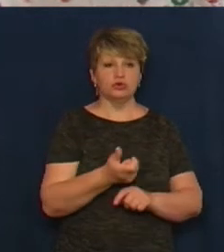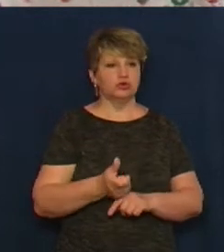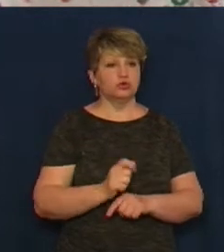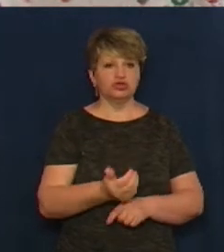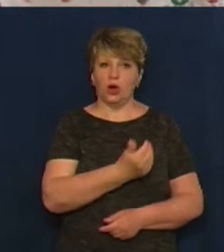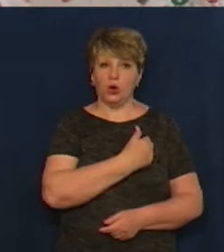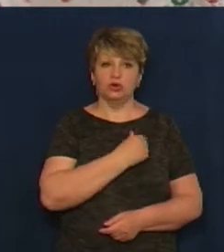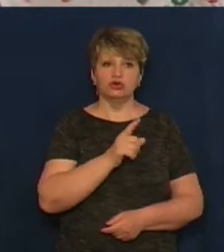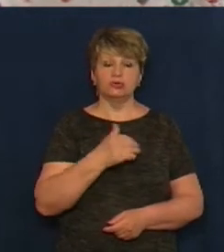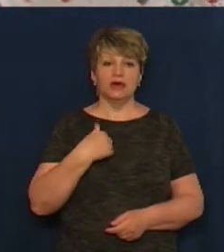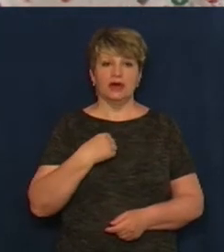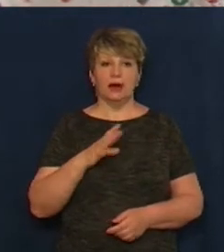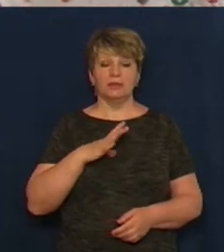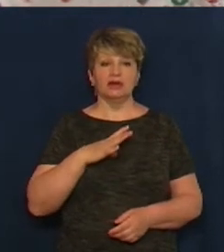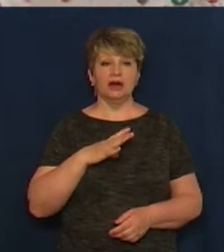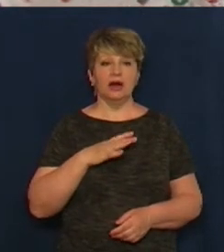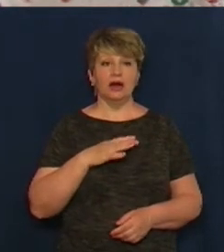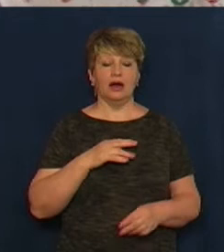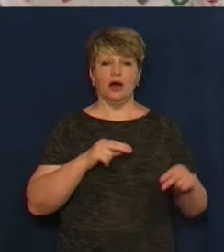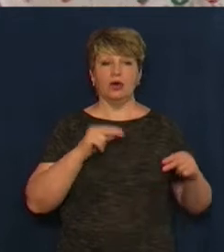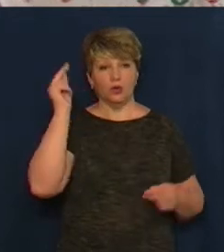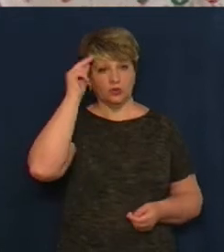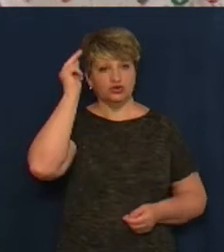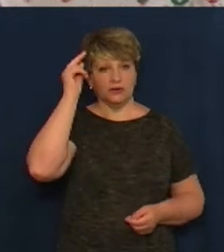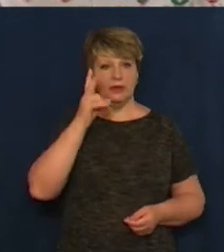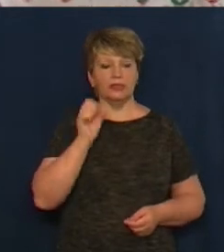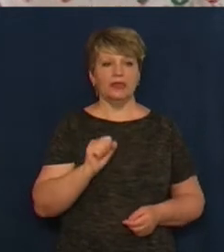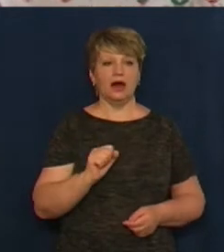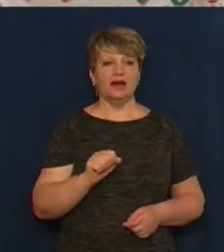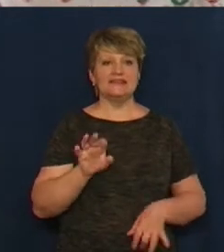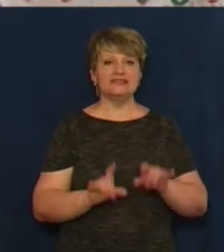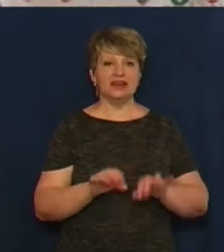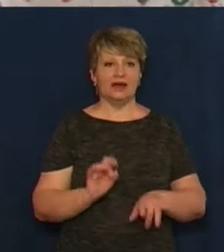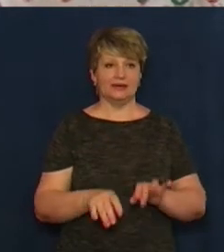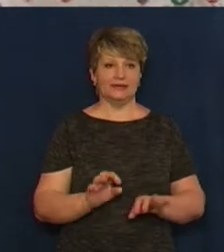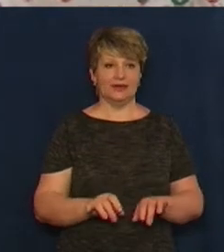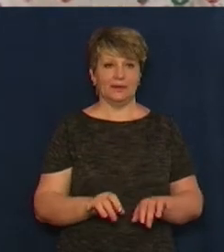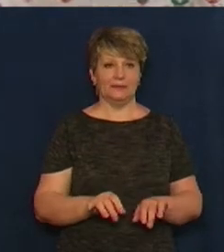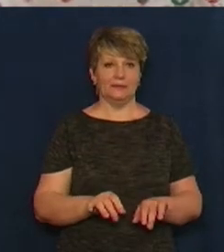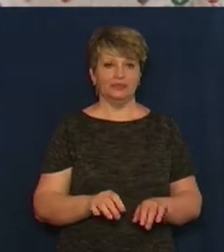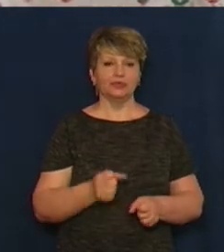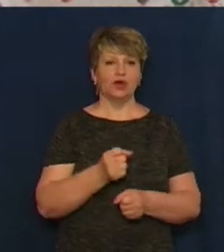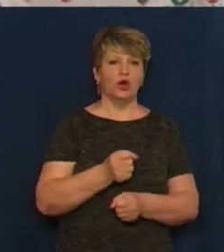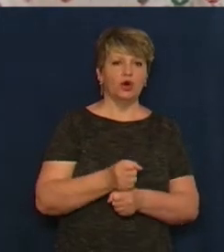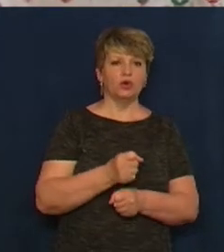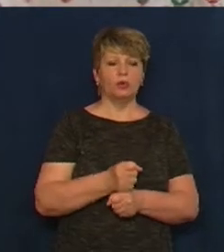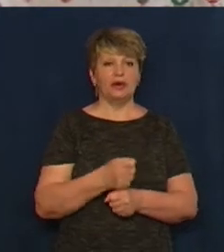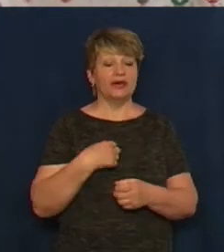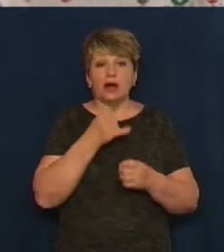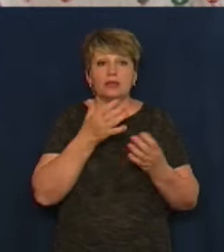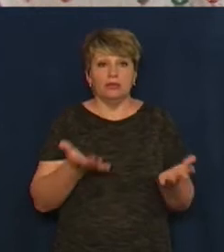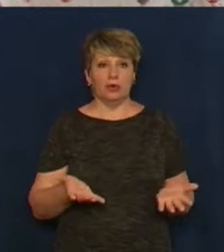пішла працювати, вчитися на секретаря робити там все. Я не могла.